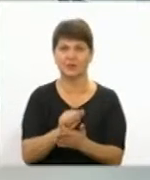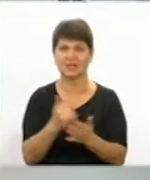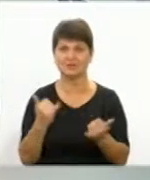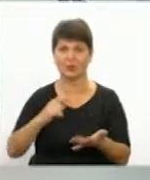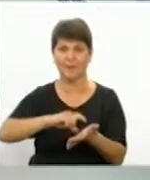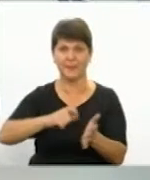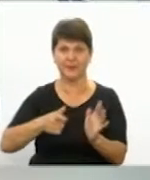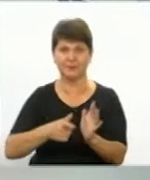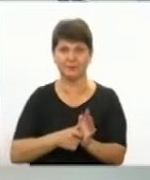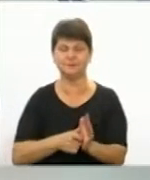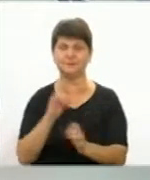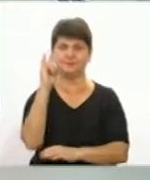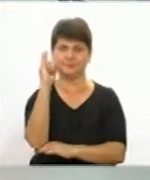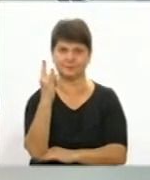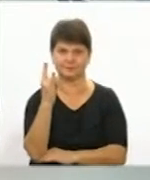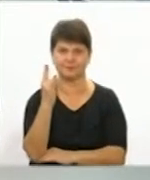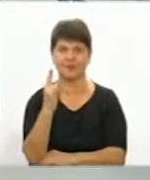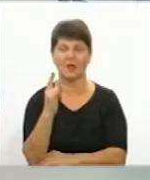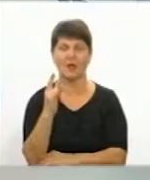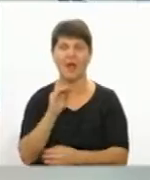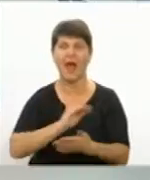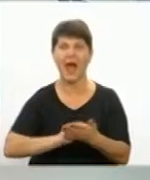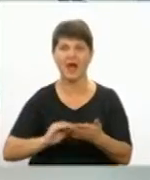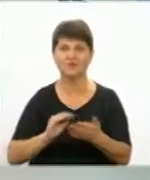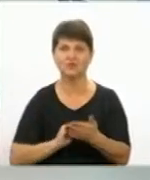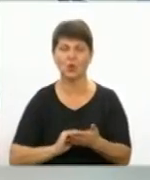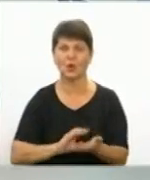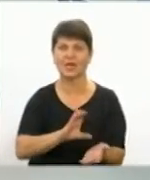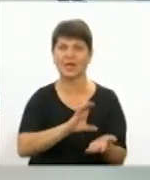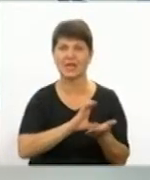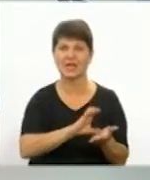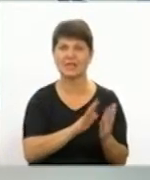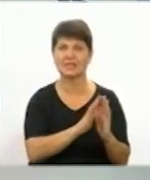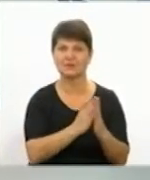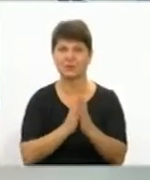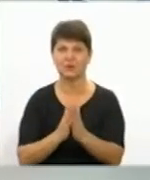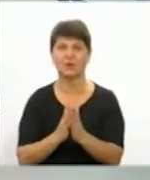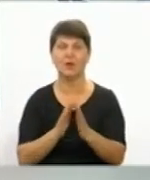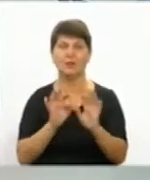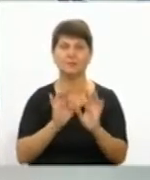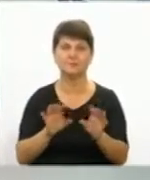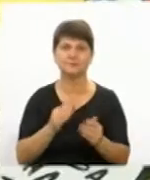академічного театру «Ляльок» зібралися автори дитячих збірок. Про що пишуть, розпитувала Юлія Бараболя.